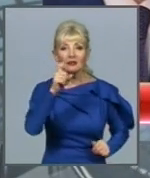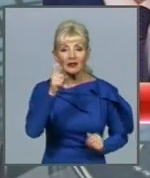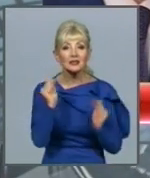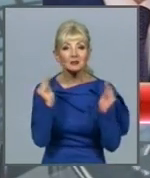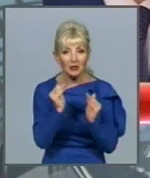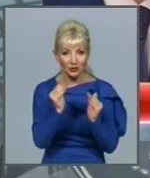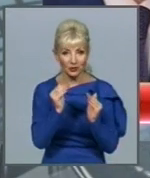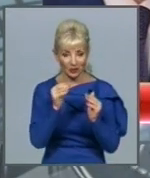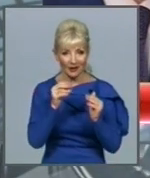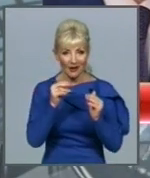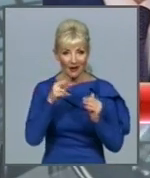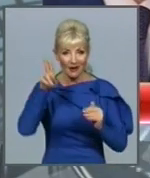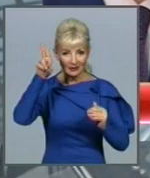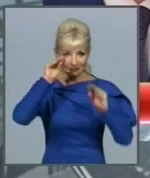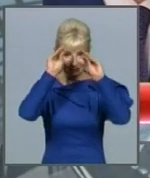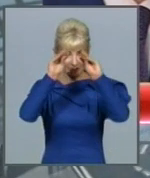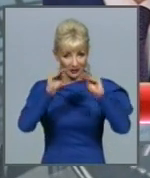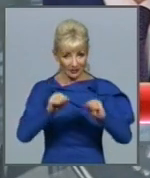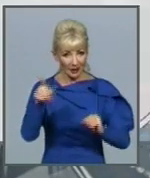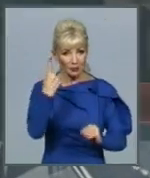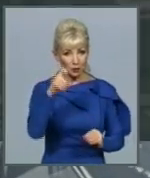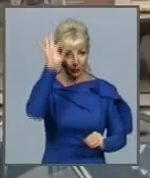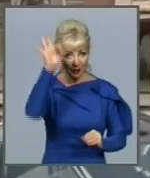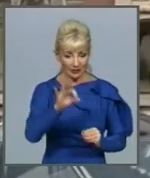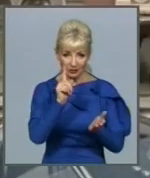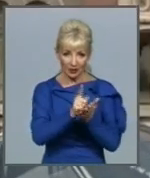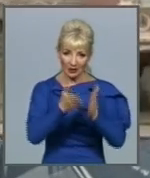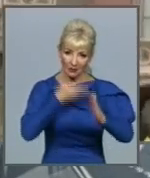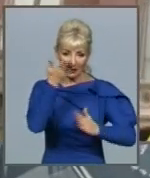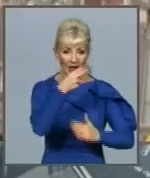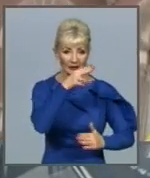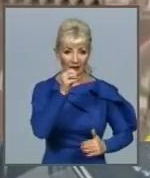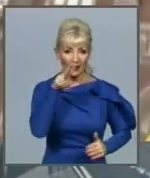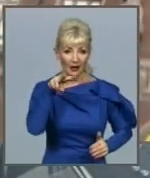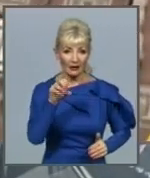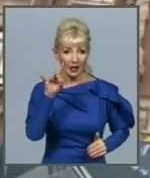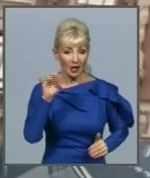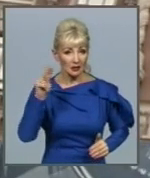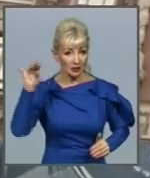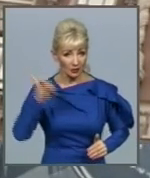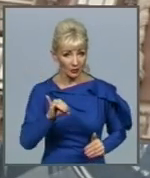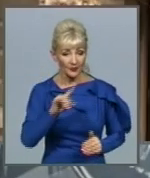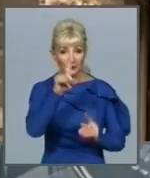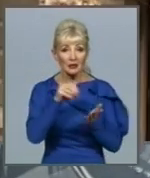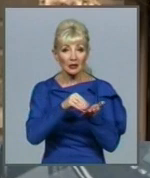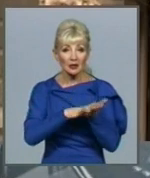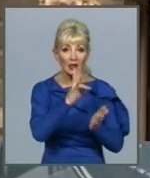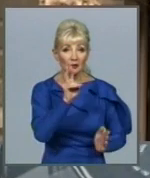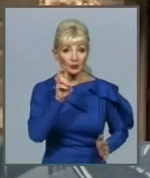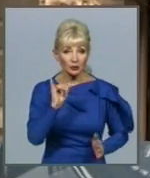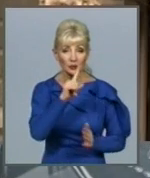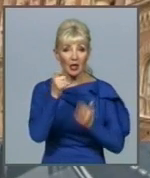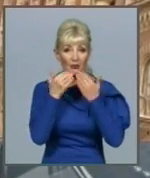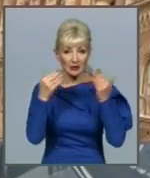Там 100% повинні всі подати декларацію. Взагалі, за даними НБУ, за останні сім місяців обсяг